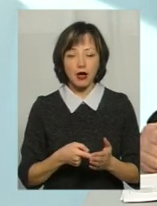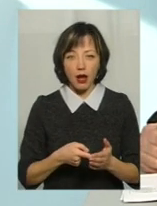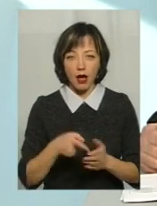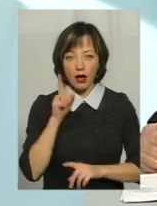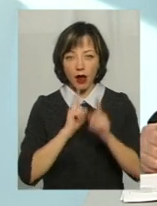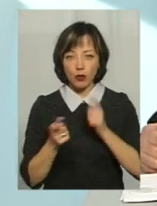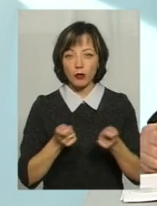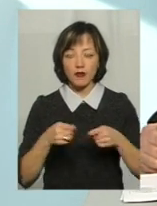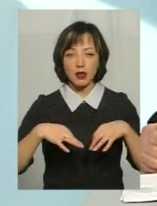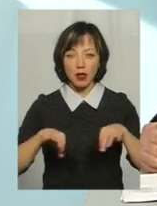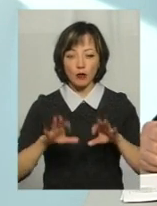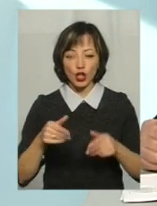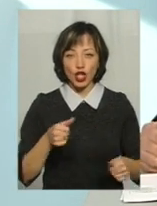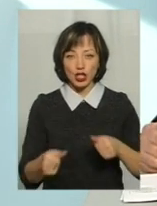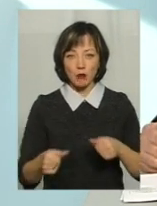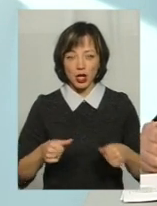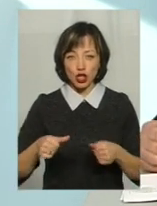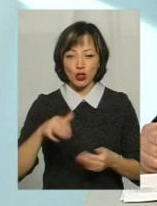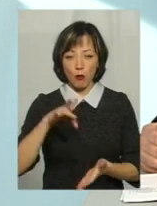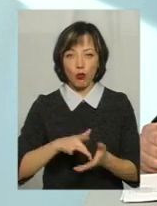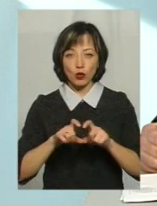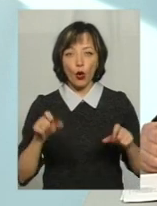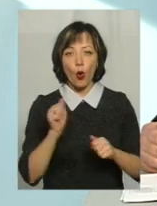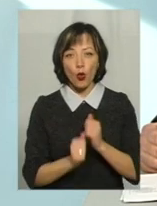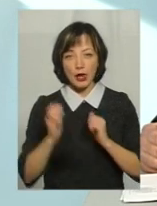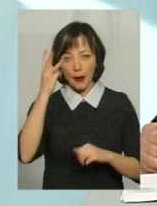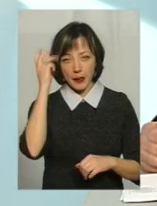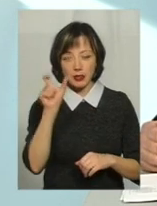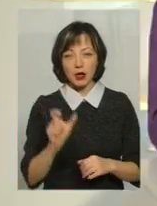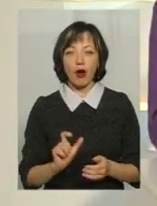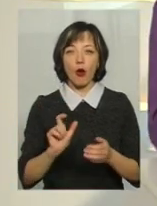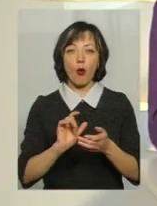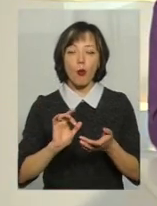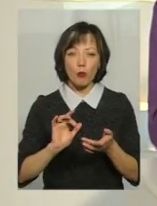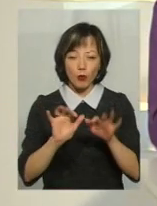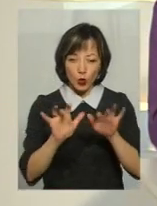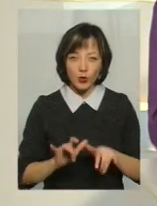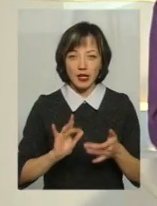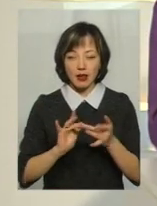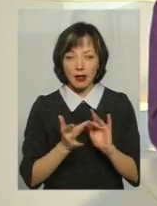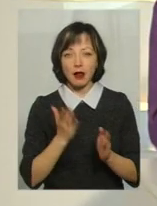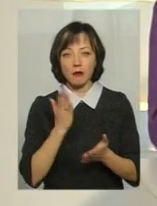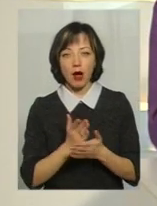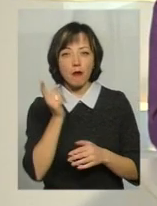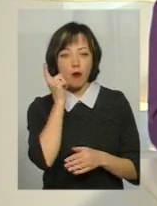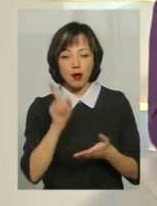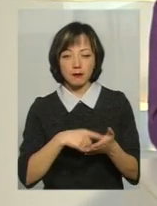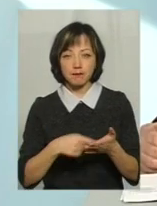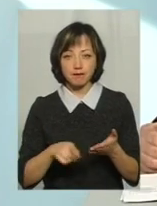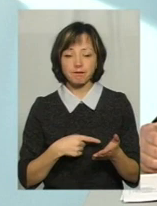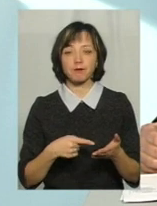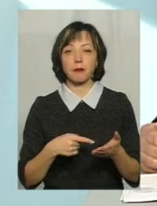транспорту, буде дисперчерський пункт, і кожен хмельничанин, хто має комп'ютер, має вихід інтернет, має мобільний телефон,